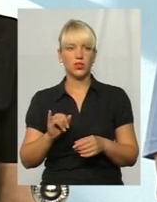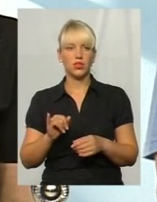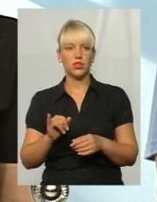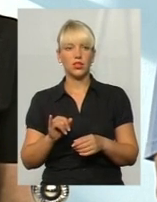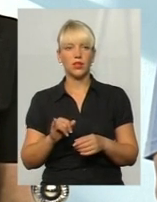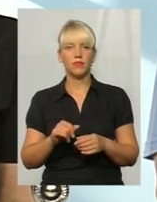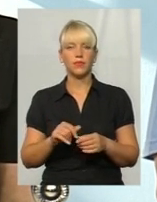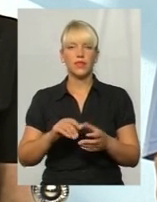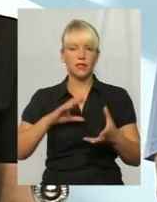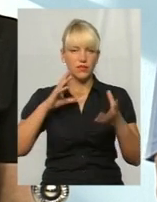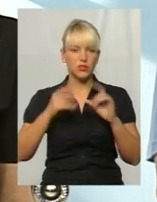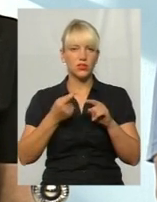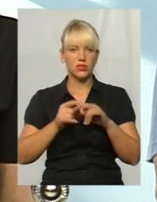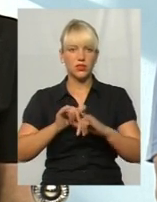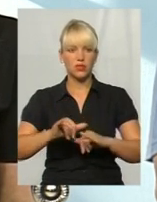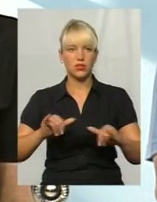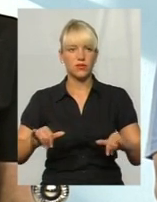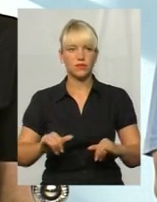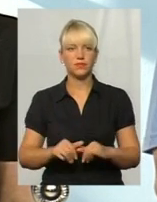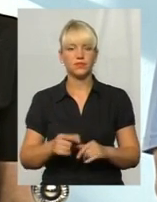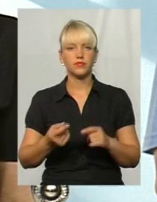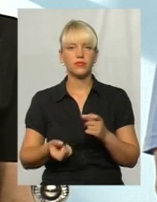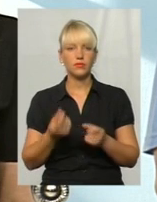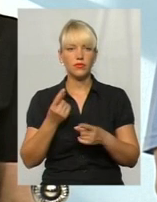розвитку цирозу або гепатоцелярної карциноми.